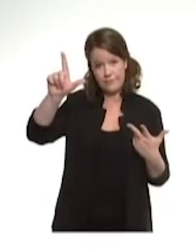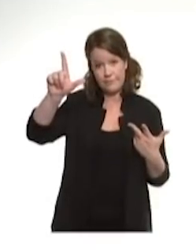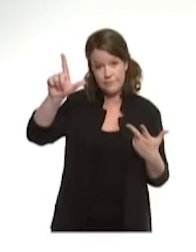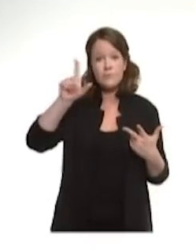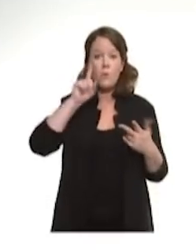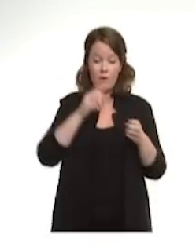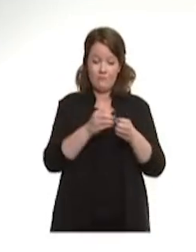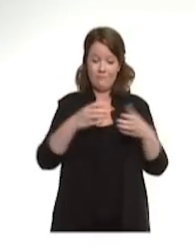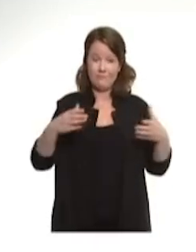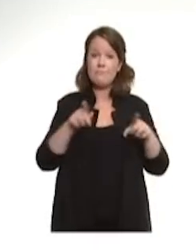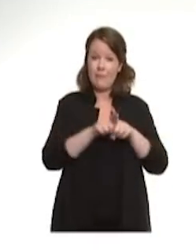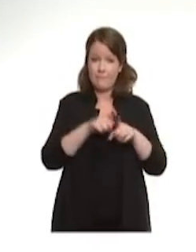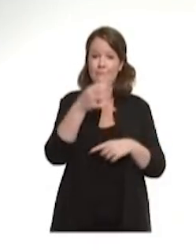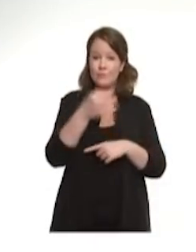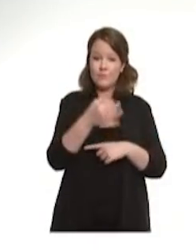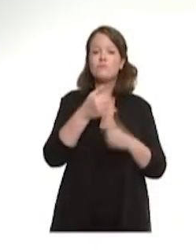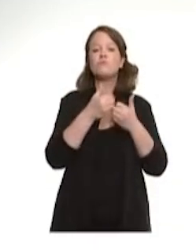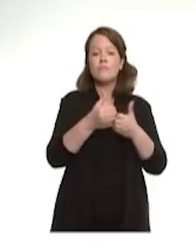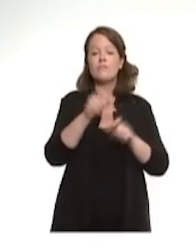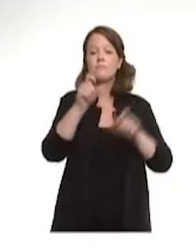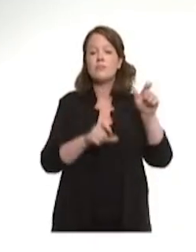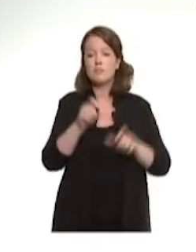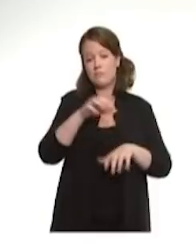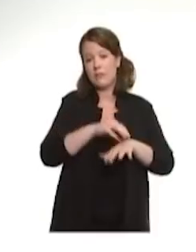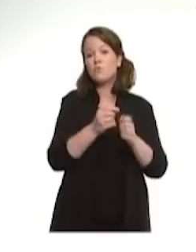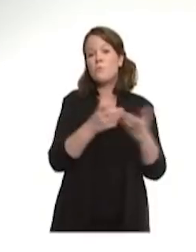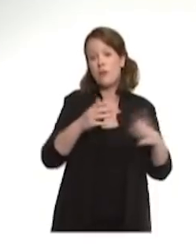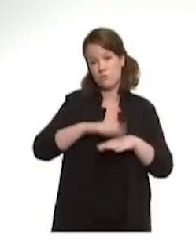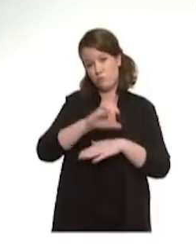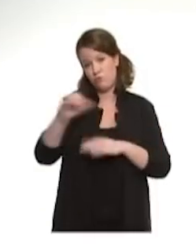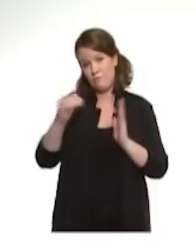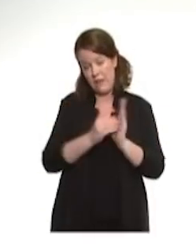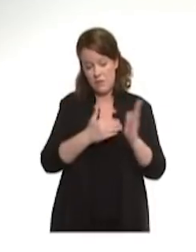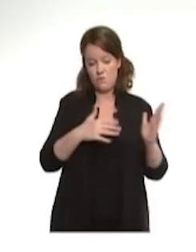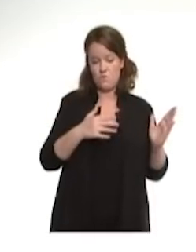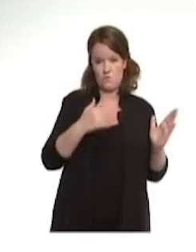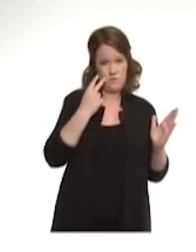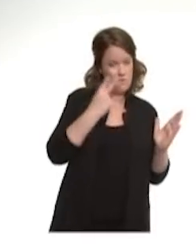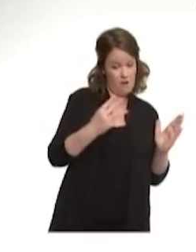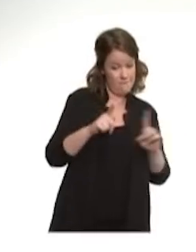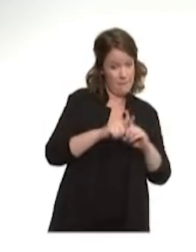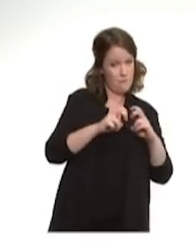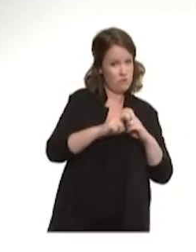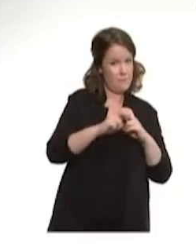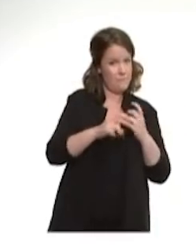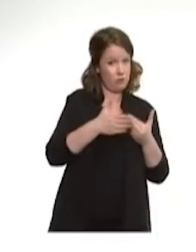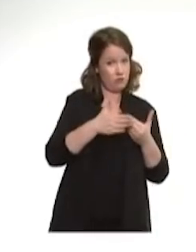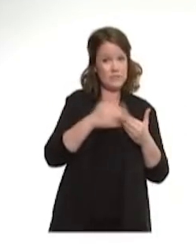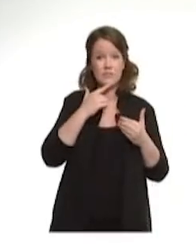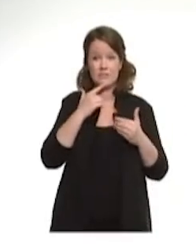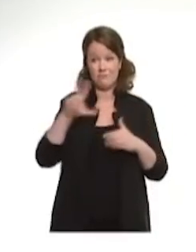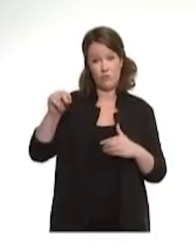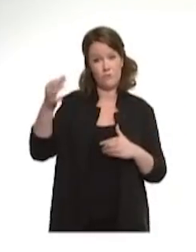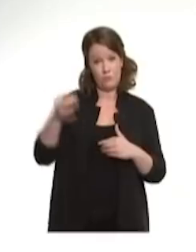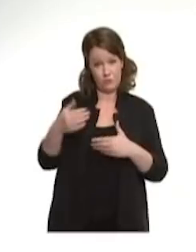dépassé également les cotes d'alerte et la part des patients en réanimation à'échelle régionale est donc la même qu'à Grenoble, c'est-à-dire supérieure à